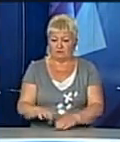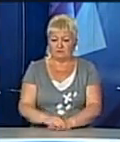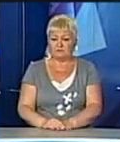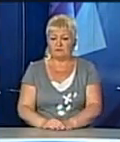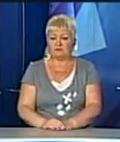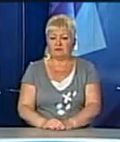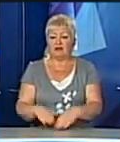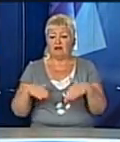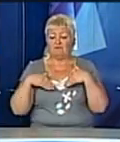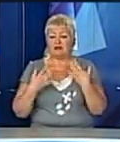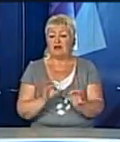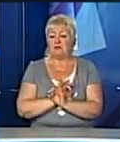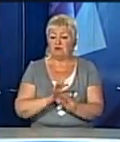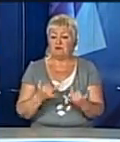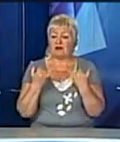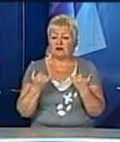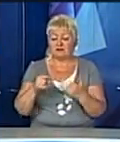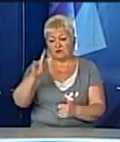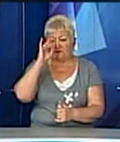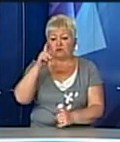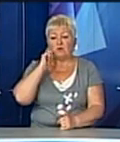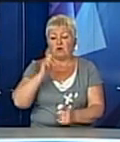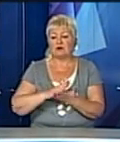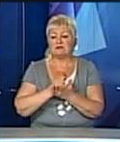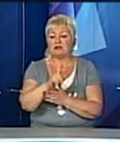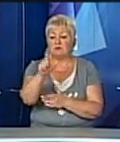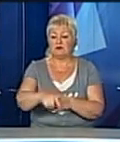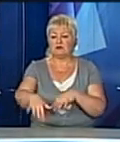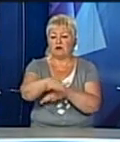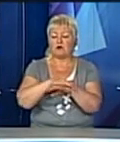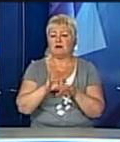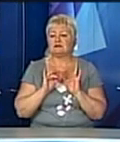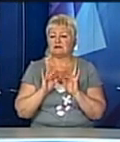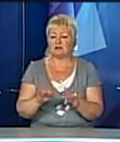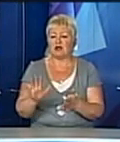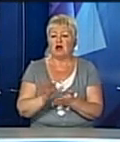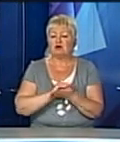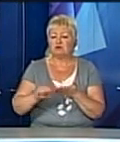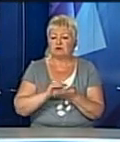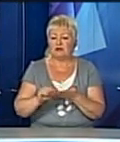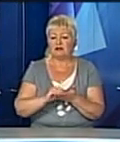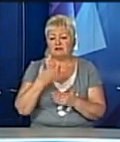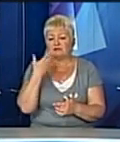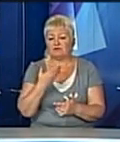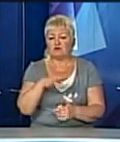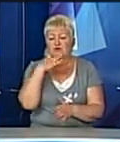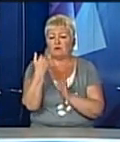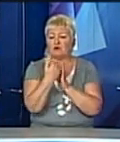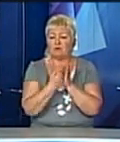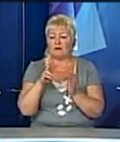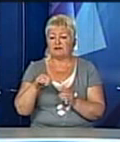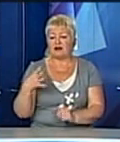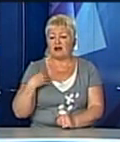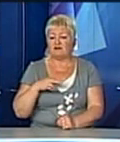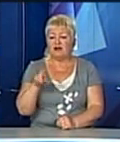Вітаємо ювіляра. Сьогодні відомий український політик, громадський діяч, журналіст та ведучий багатьох програм на ТРК